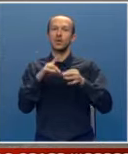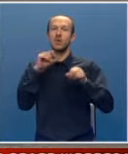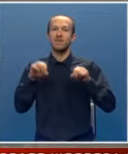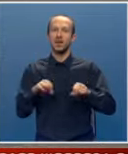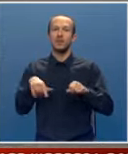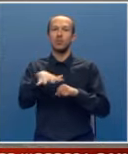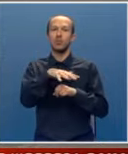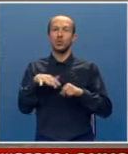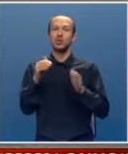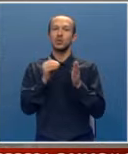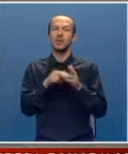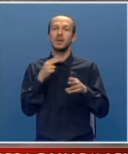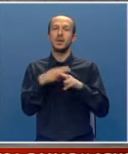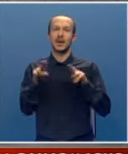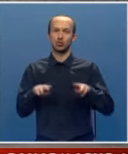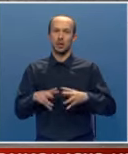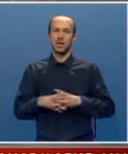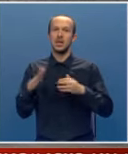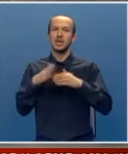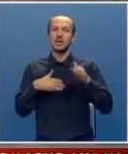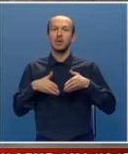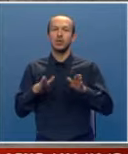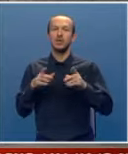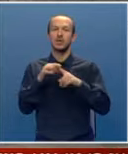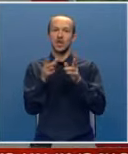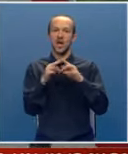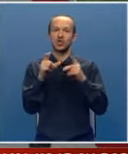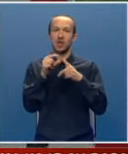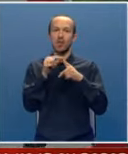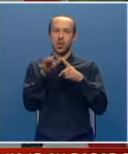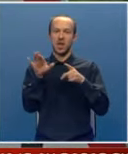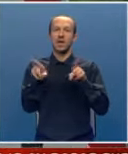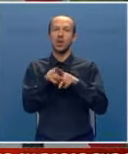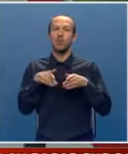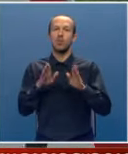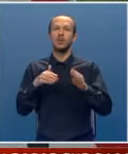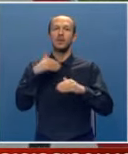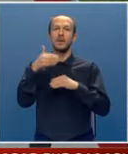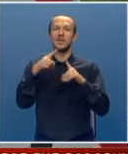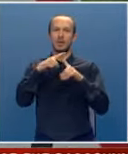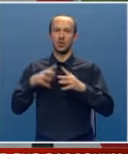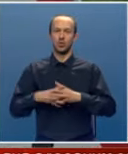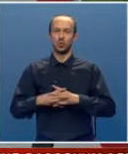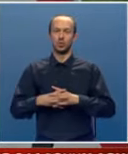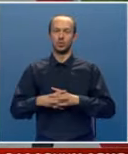vlada na ovom prostoru treba da realizuje. Izgradnja puta brodna Driniš Čepan polje kao i puta prema Trebinju.